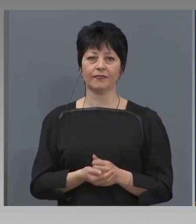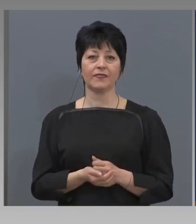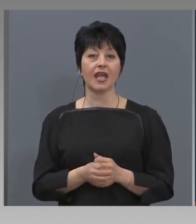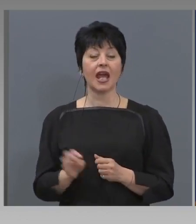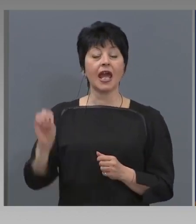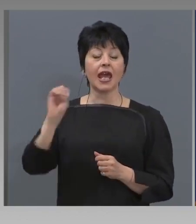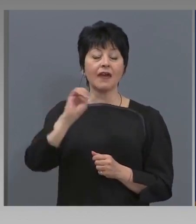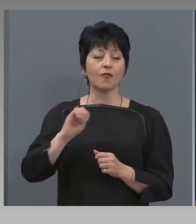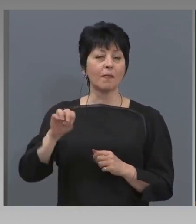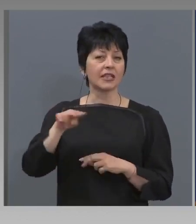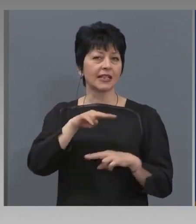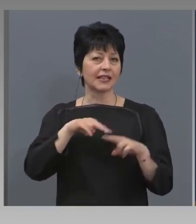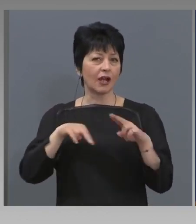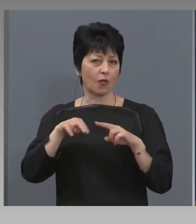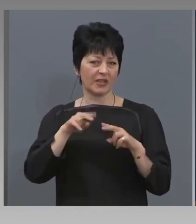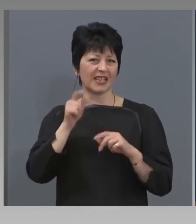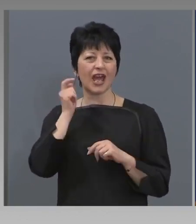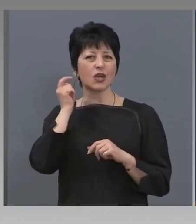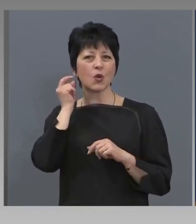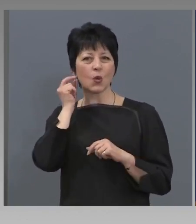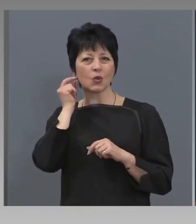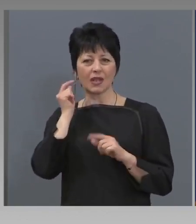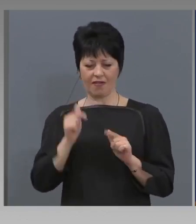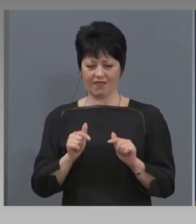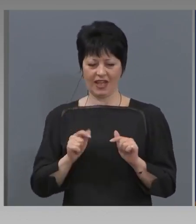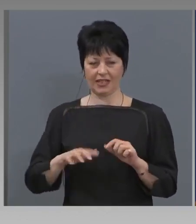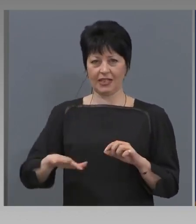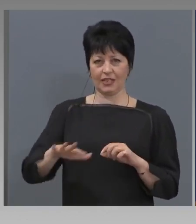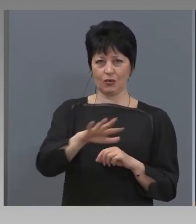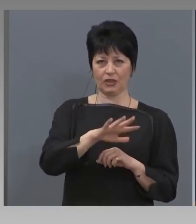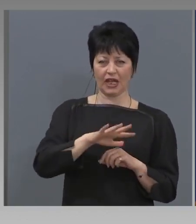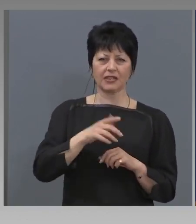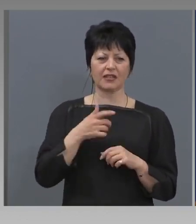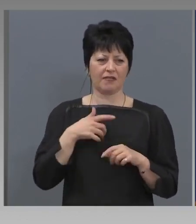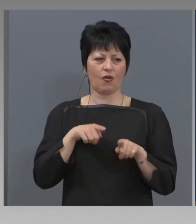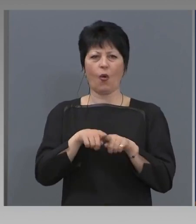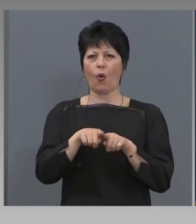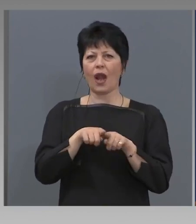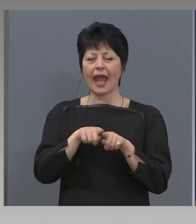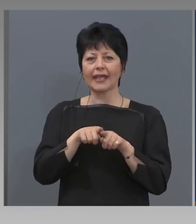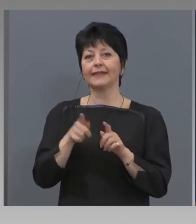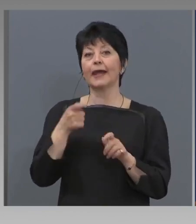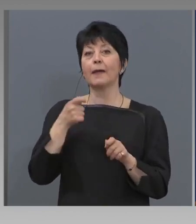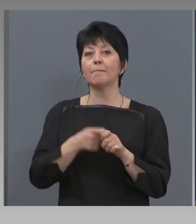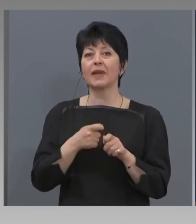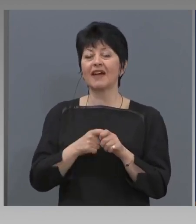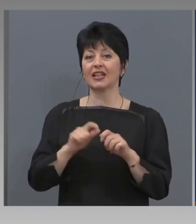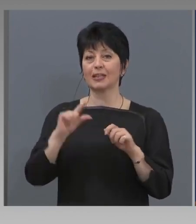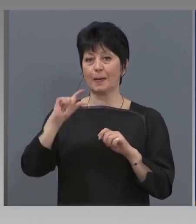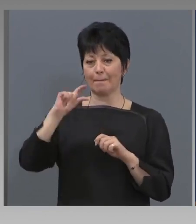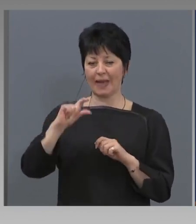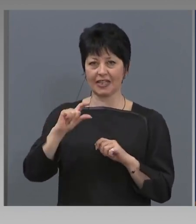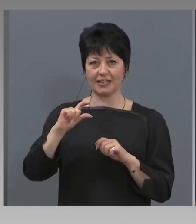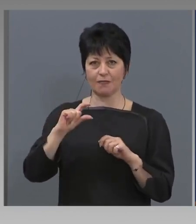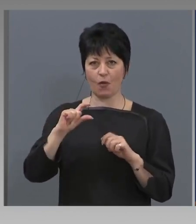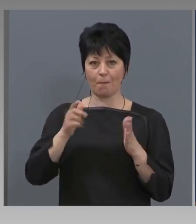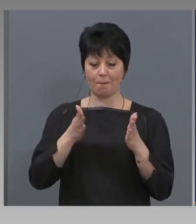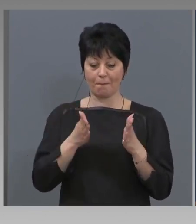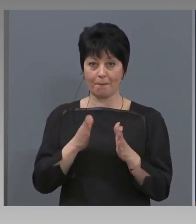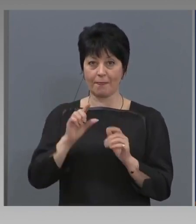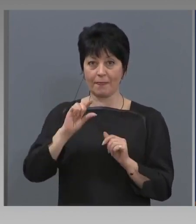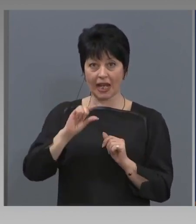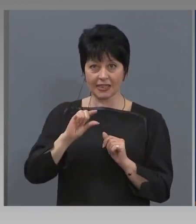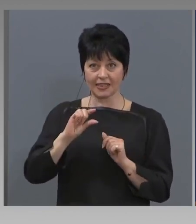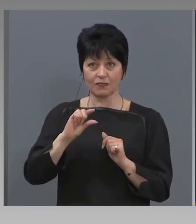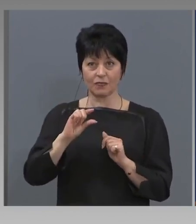Европейската комисия и Урсула в тази ситуация, Фондер Лайн и колегите, правят максимум. Правят